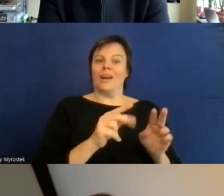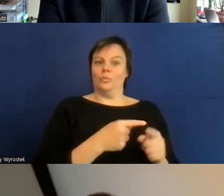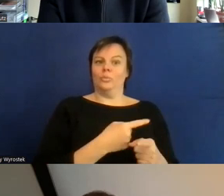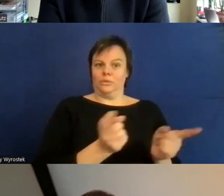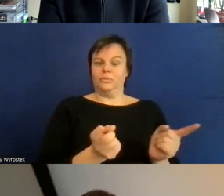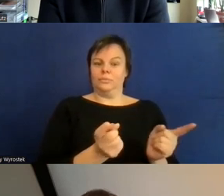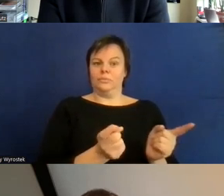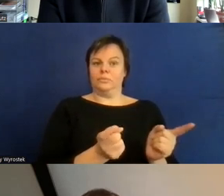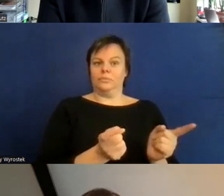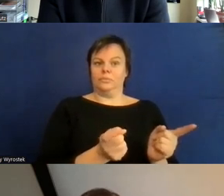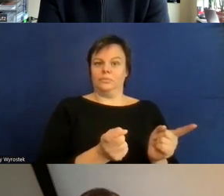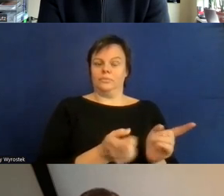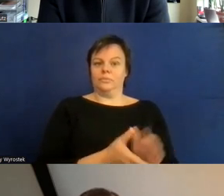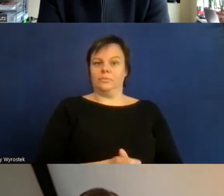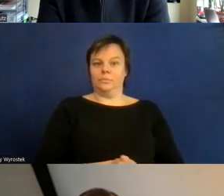Gesundheit